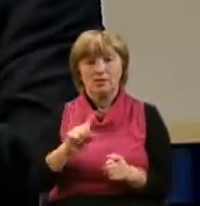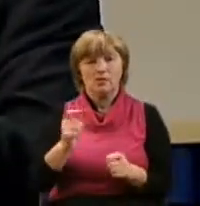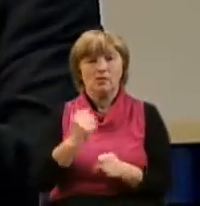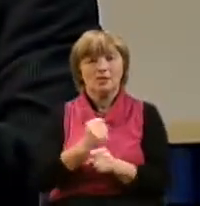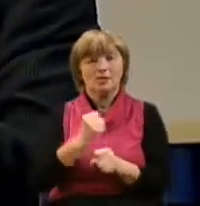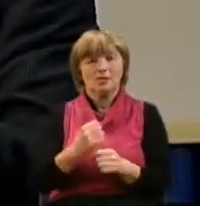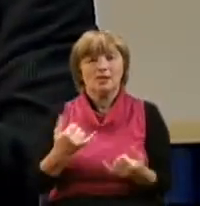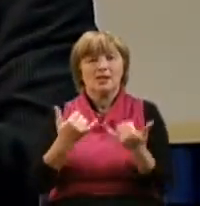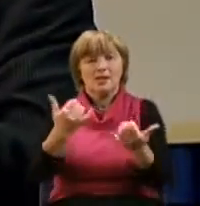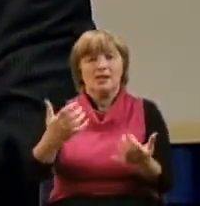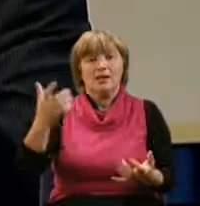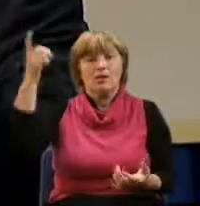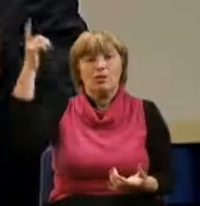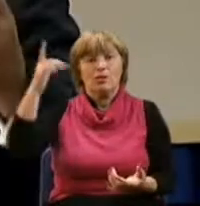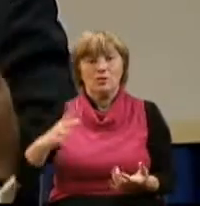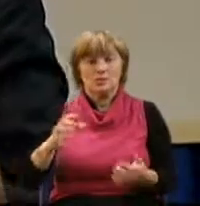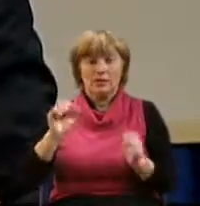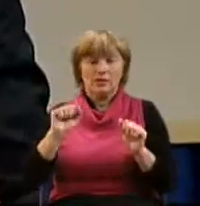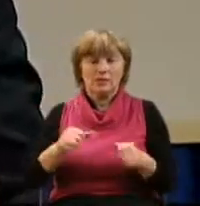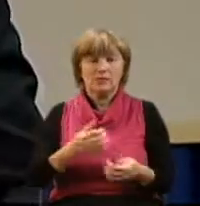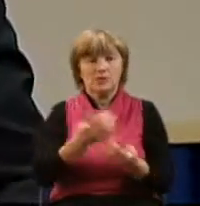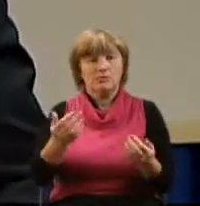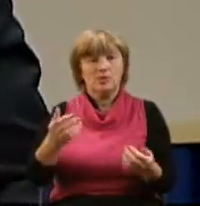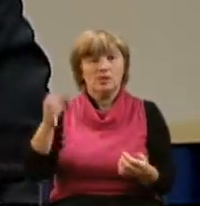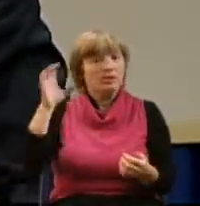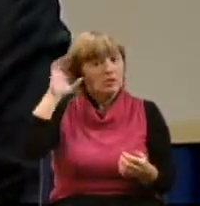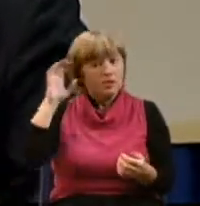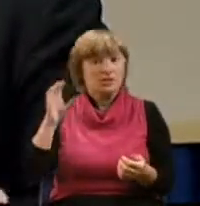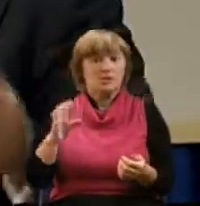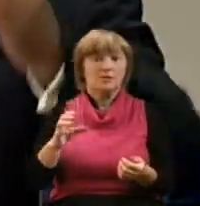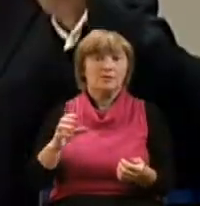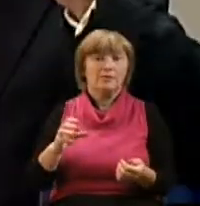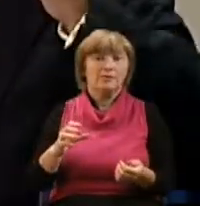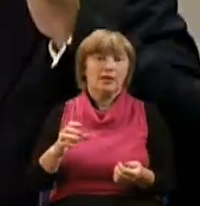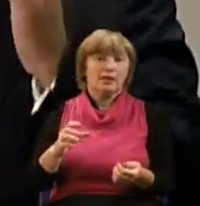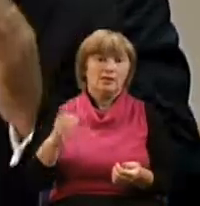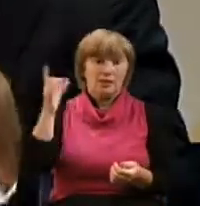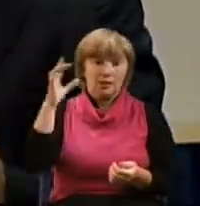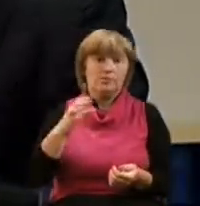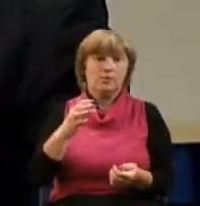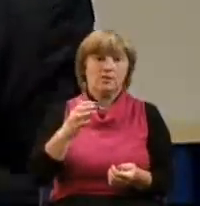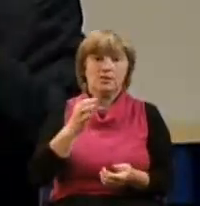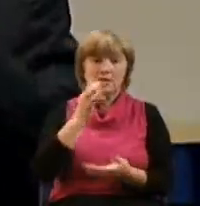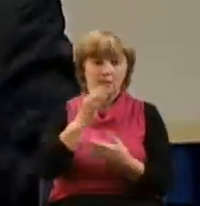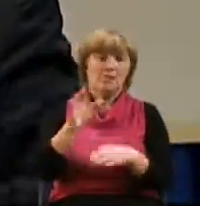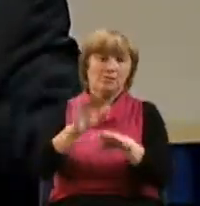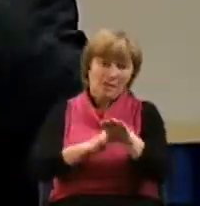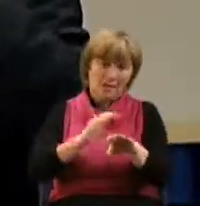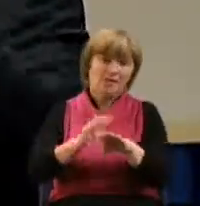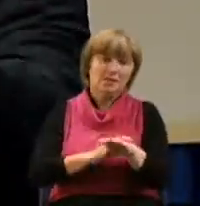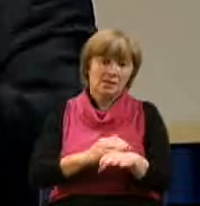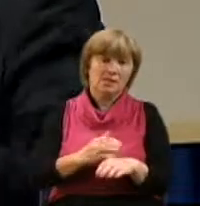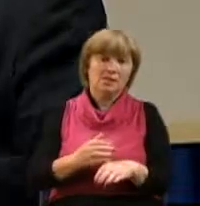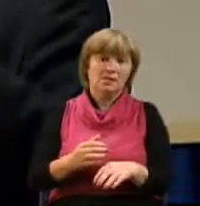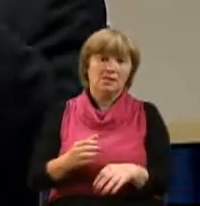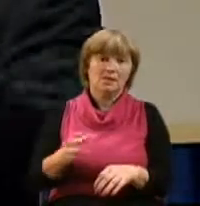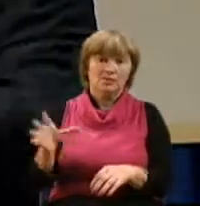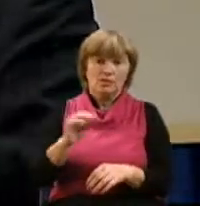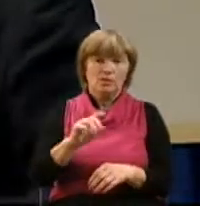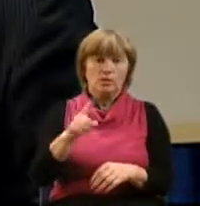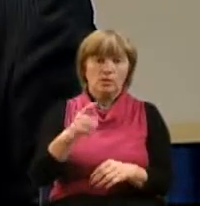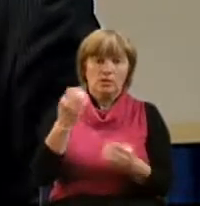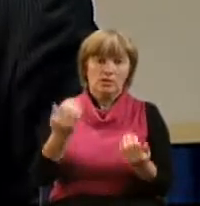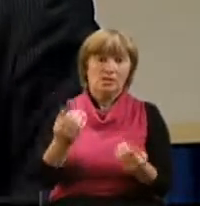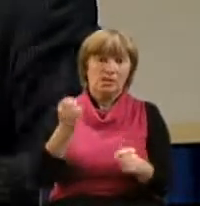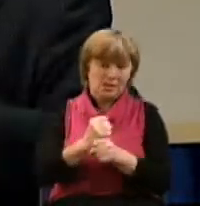делать для Господа. Возможно, мы услышим, Господь скажет «Молодец, Ты делаешь то, что сейчас, это моя воля, продолжай это делать, хорошо,